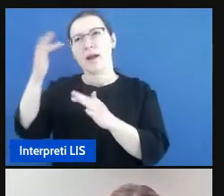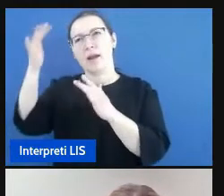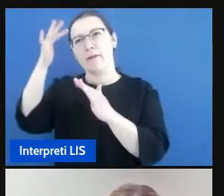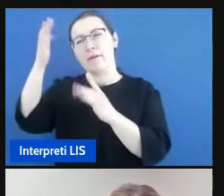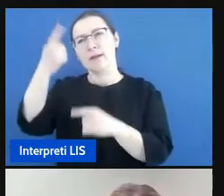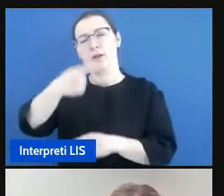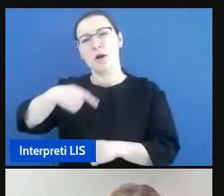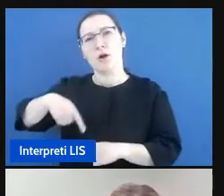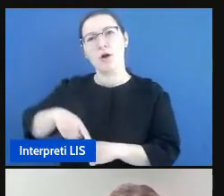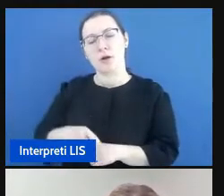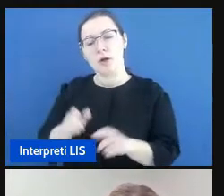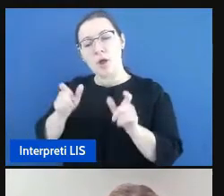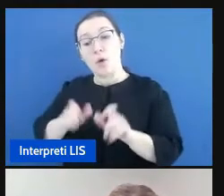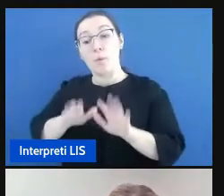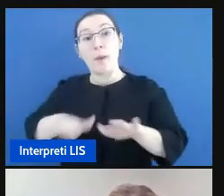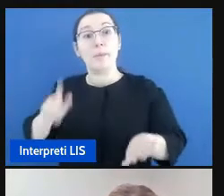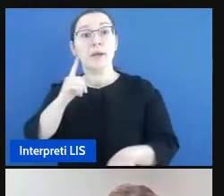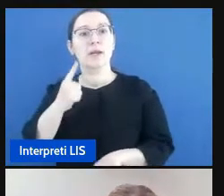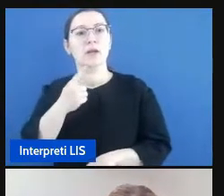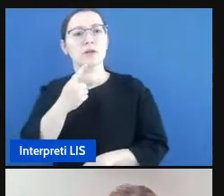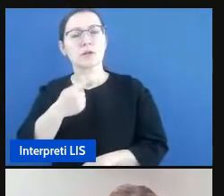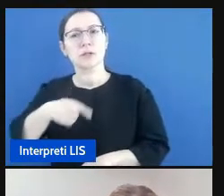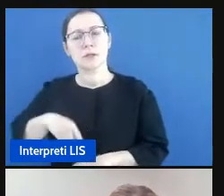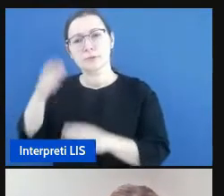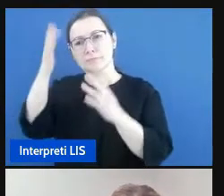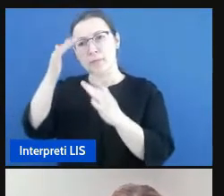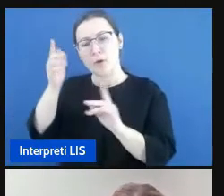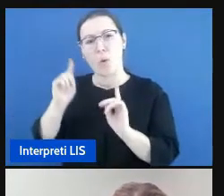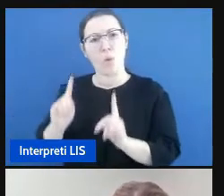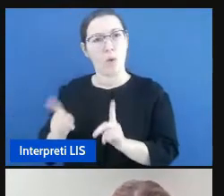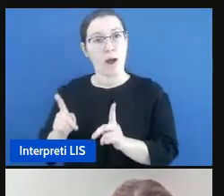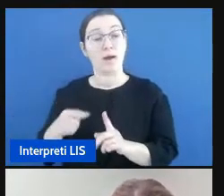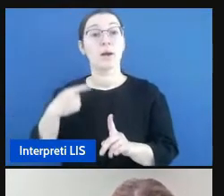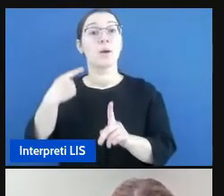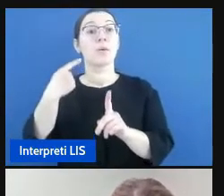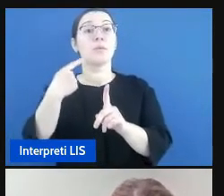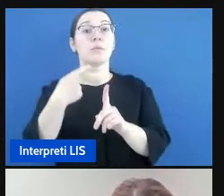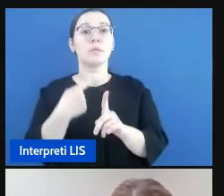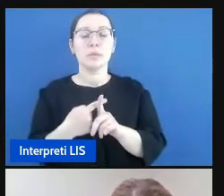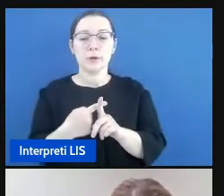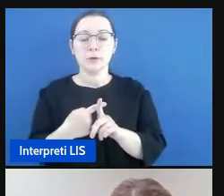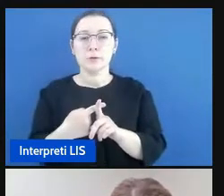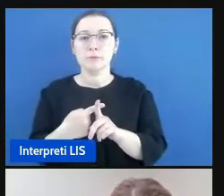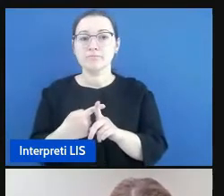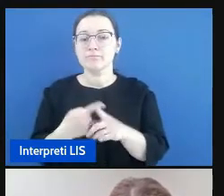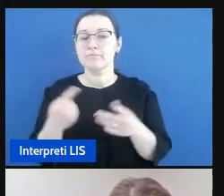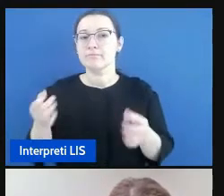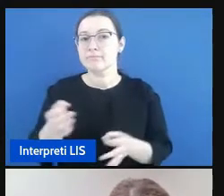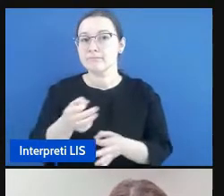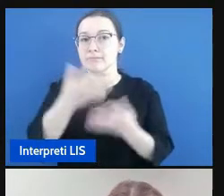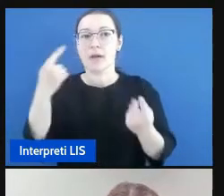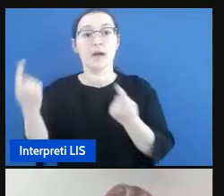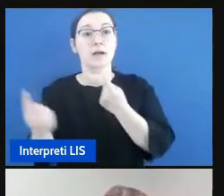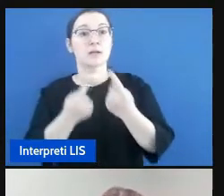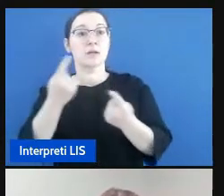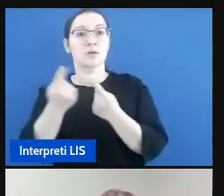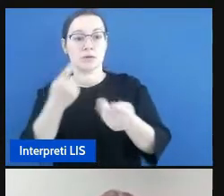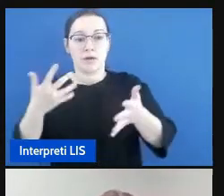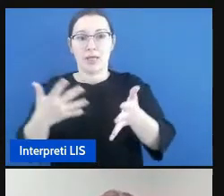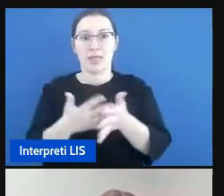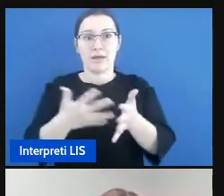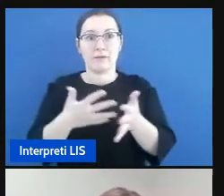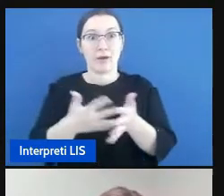dei sordi e sulle conseguenze che problemi linguistici possono avere sulle relazioni